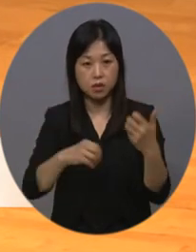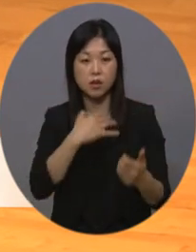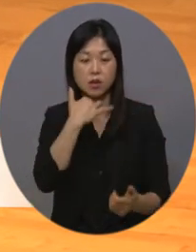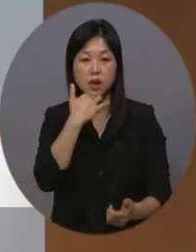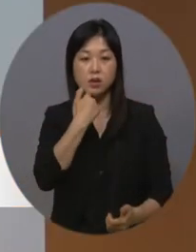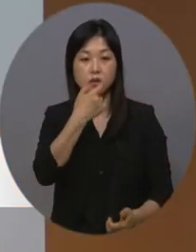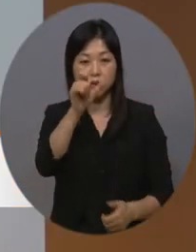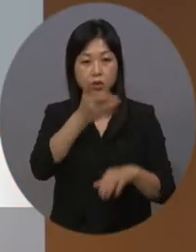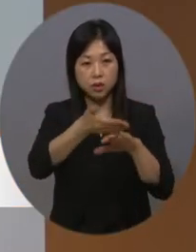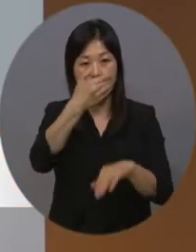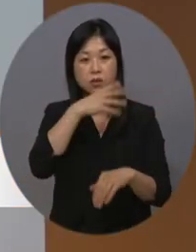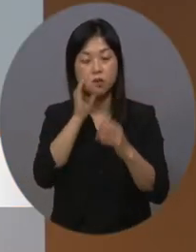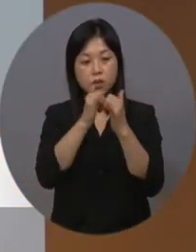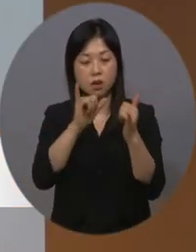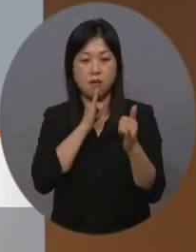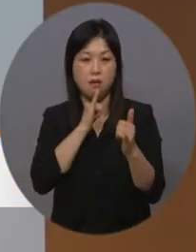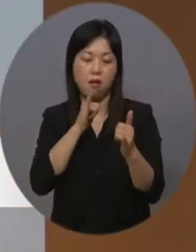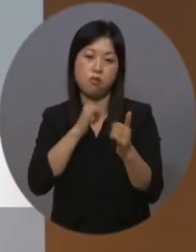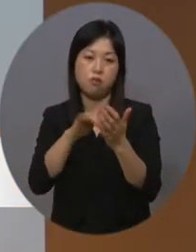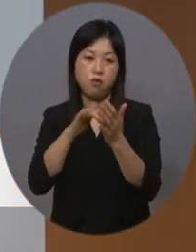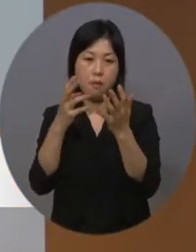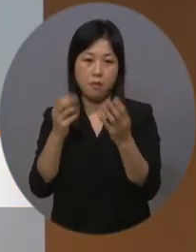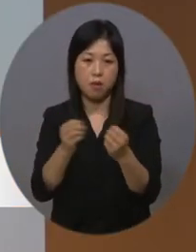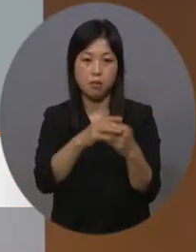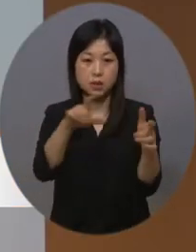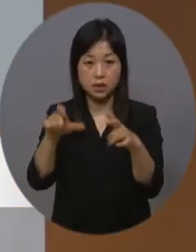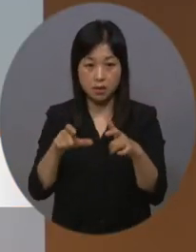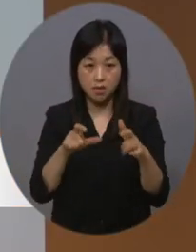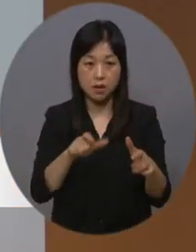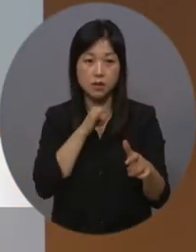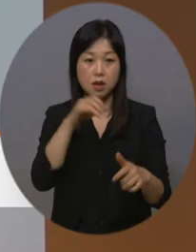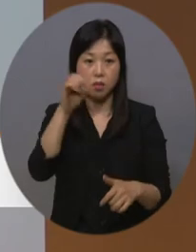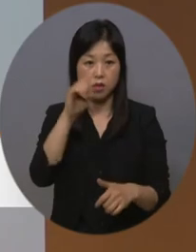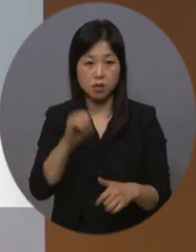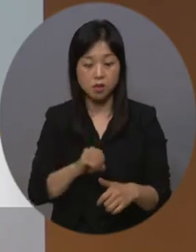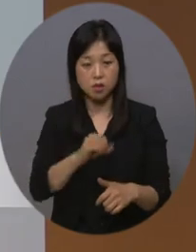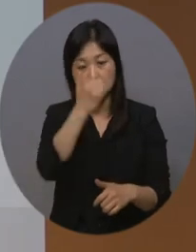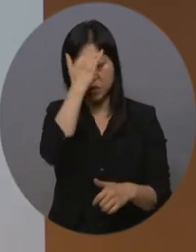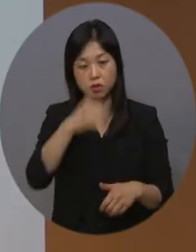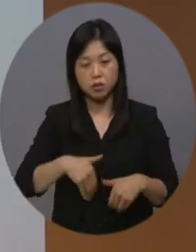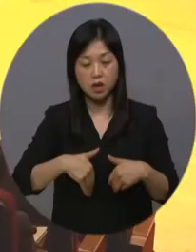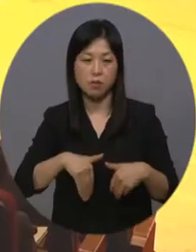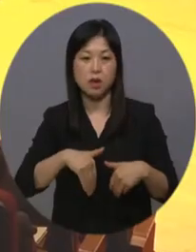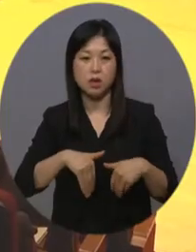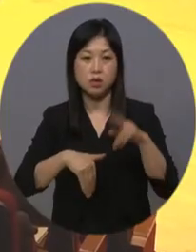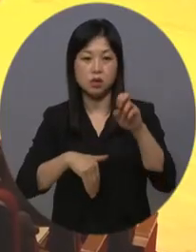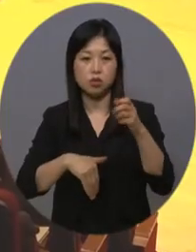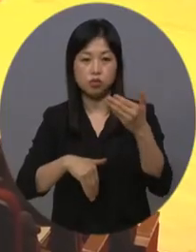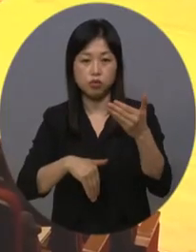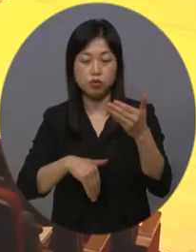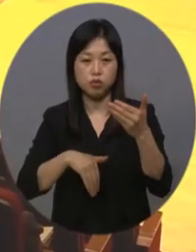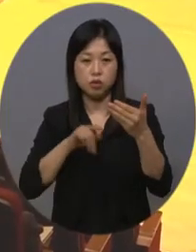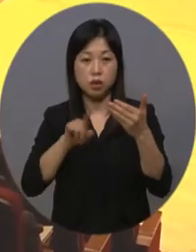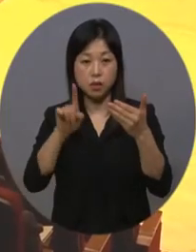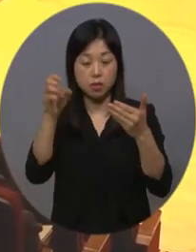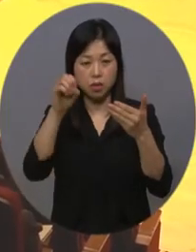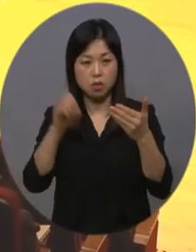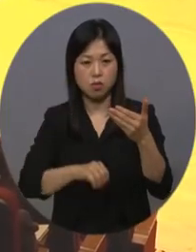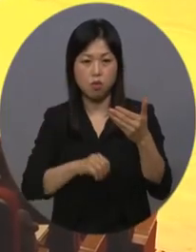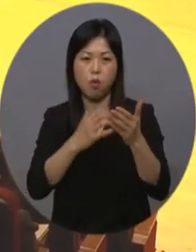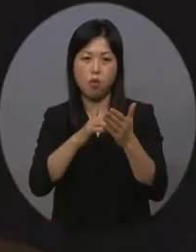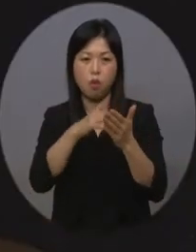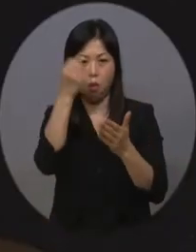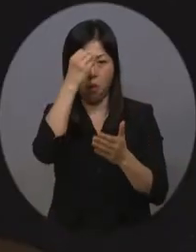적지 않으며 지역별 자살률은 충남이 29.1%로 가장 높아 대처가 필요합니다. 보령시는 생명지킴이